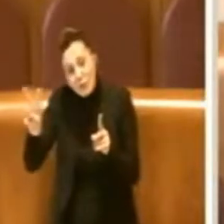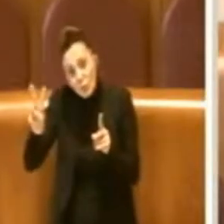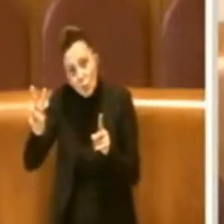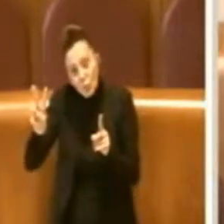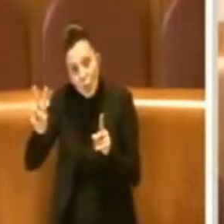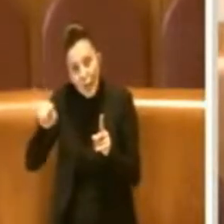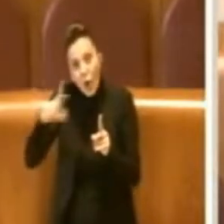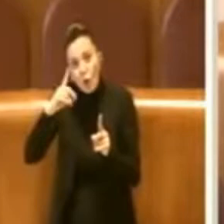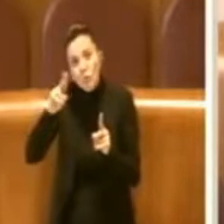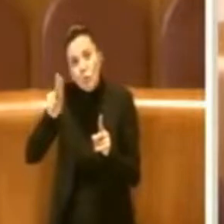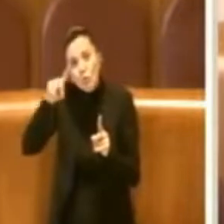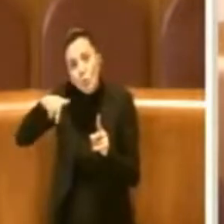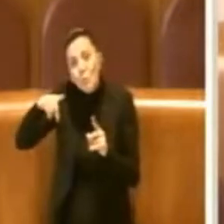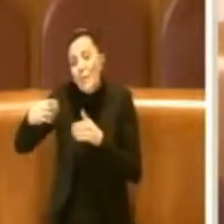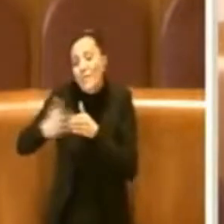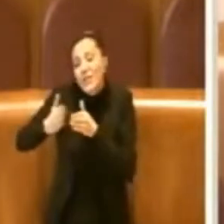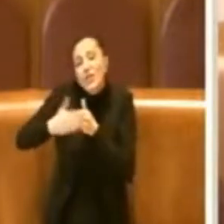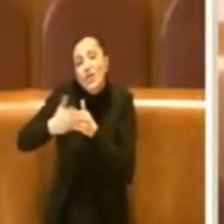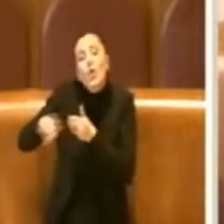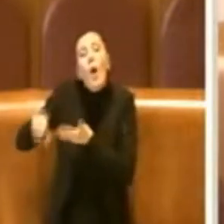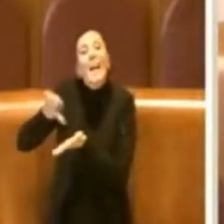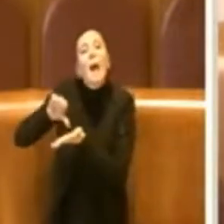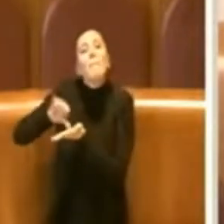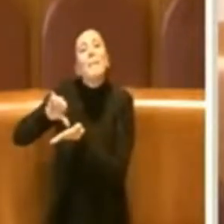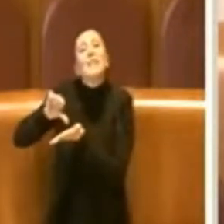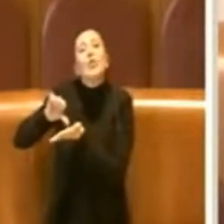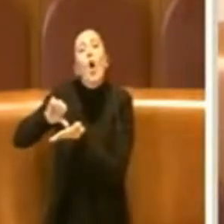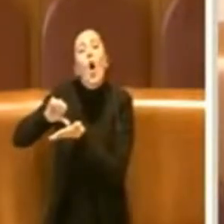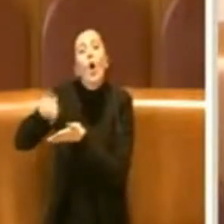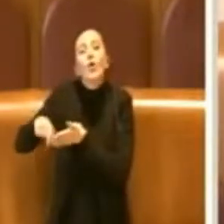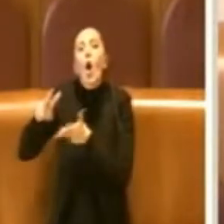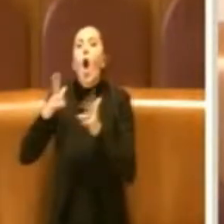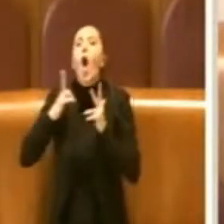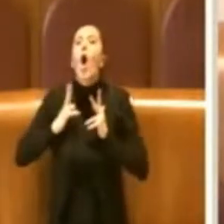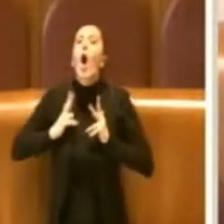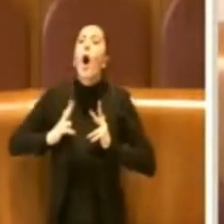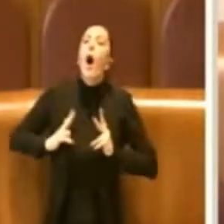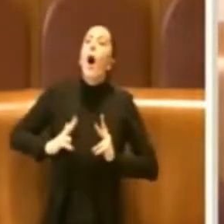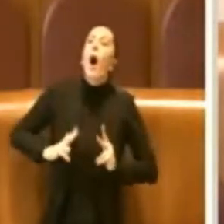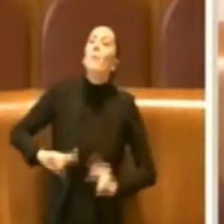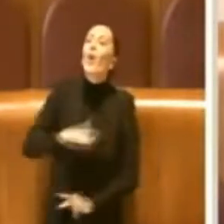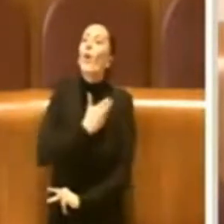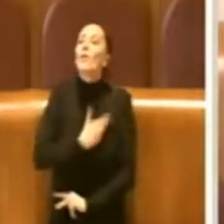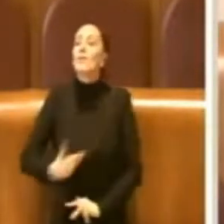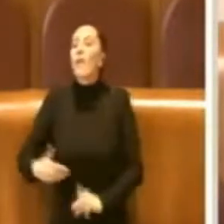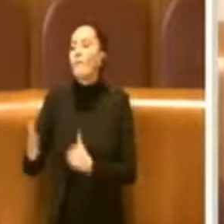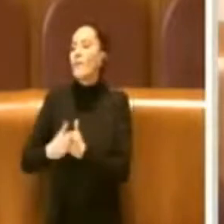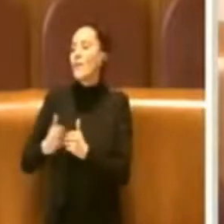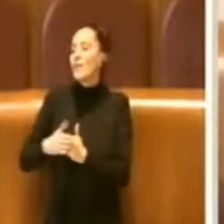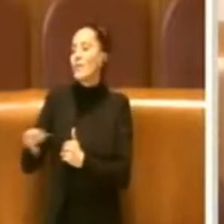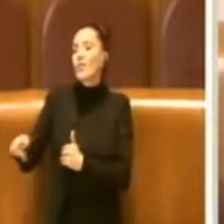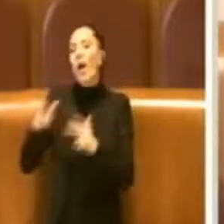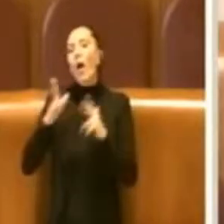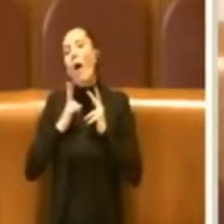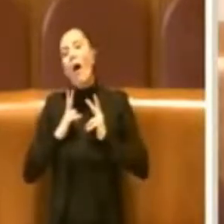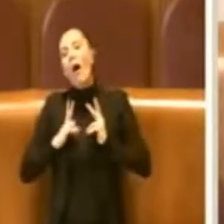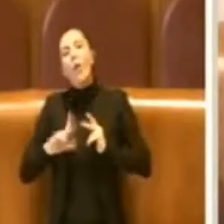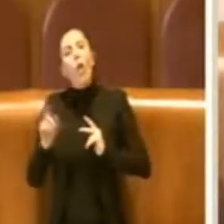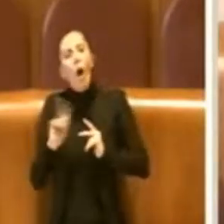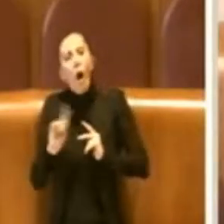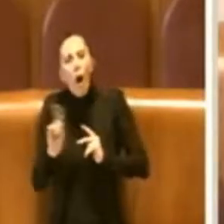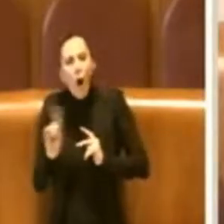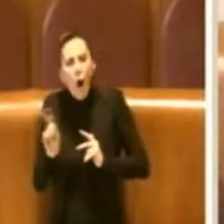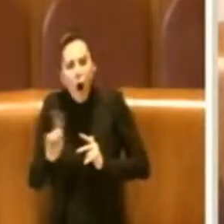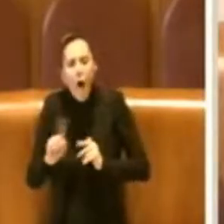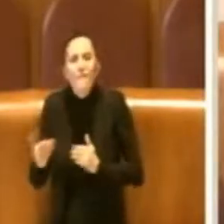che dovrà essere nelle immediate vicinanze del Campidoglio, non è la comodità del consigliere, è il favorire